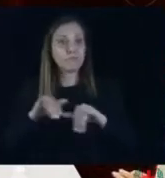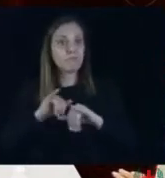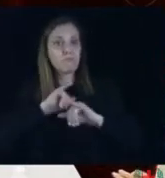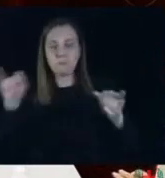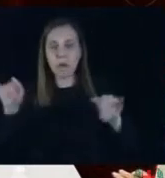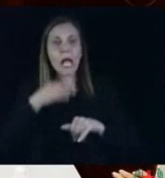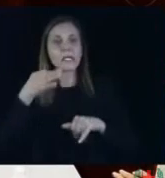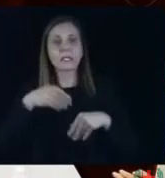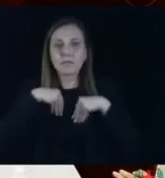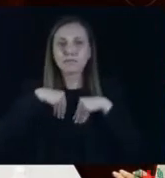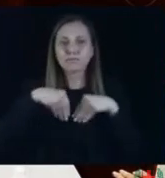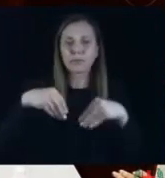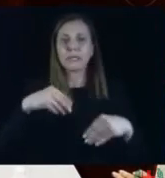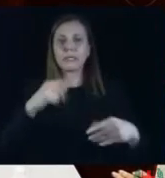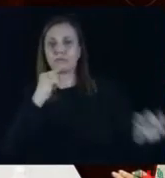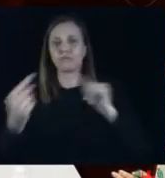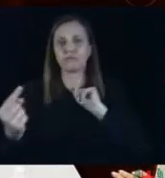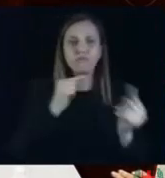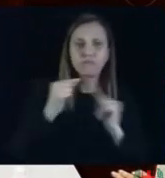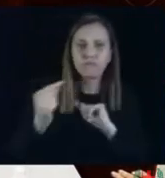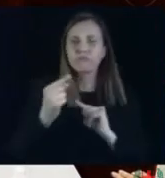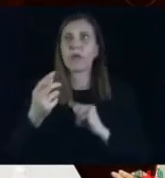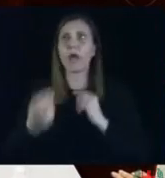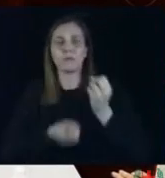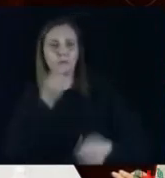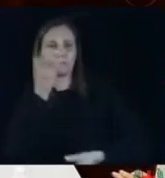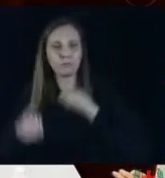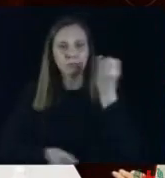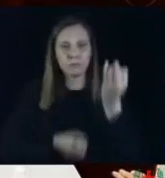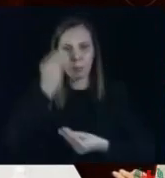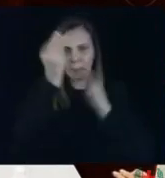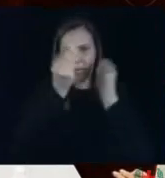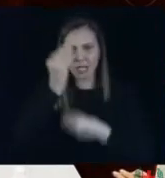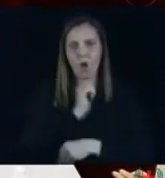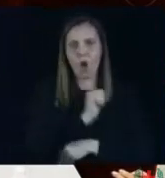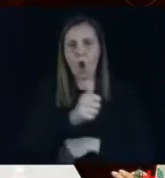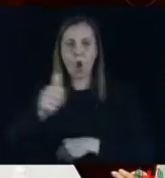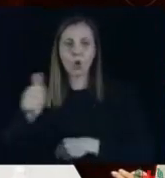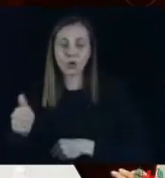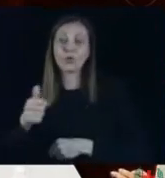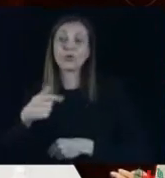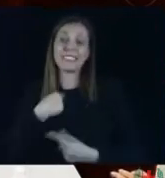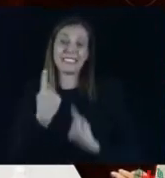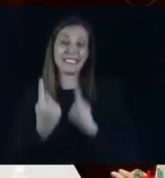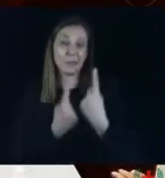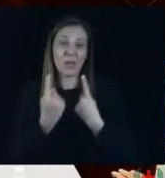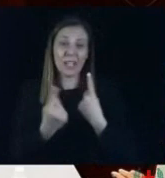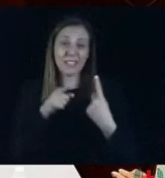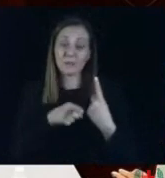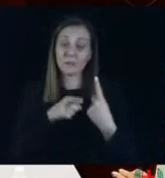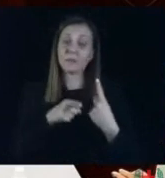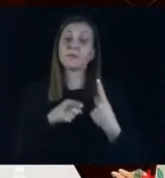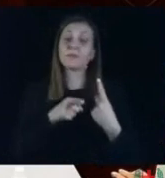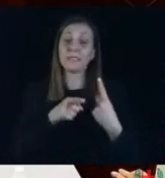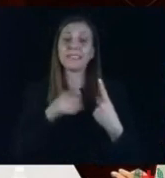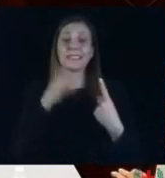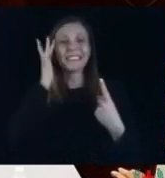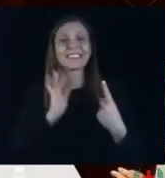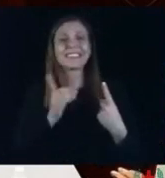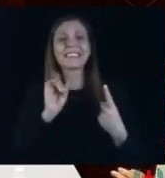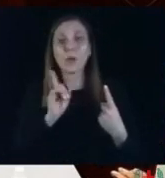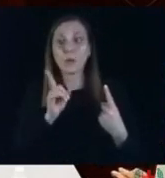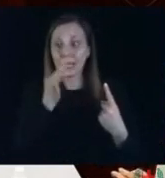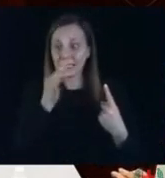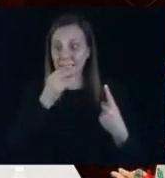discussione e dall'esprimere il nostro pensiero. Ecco, credo che dobbiamo uscire da una situazione che rischia di vederci passare da